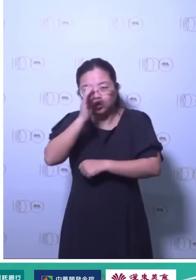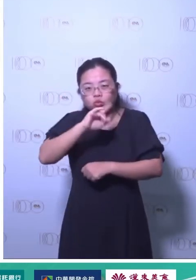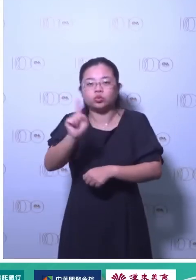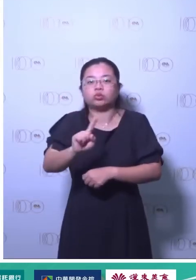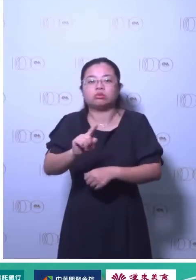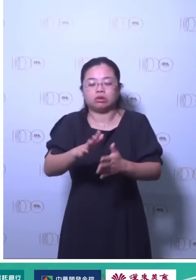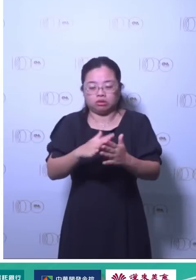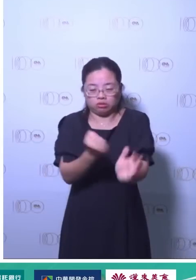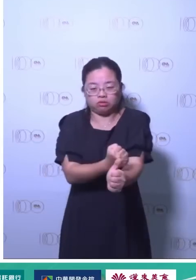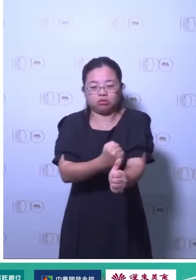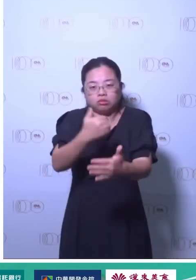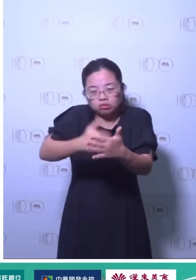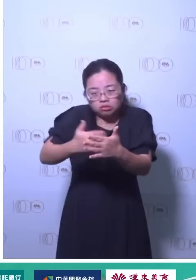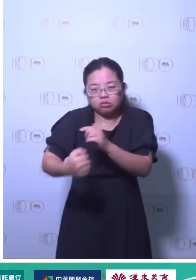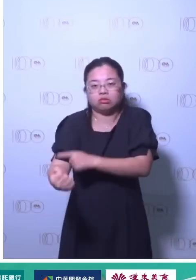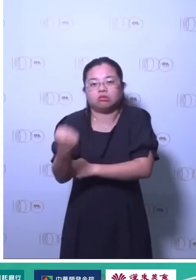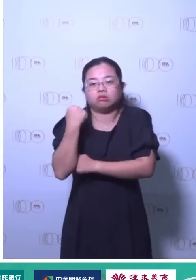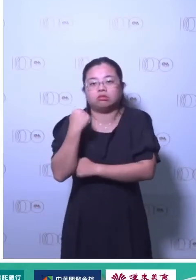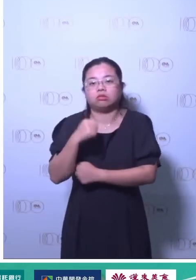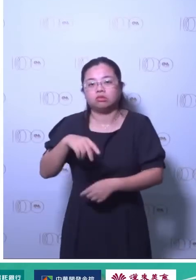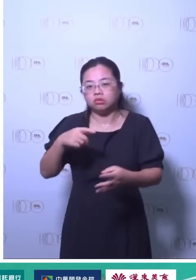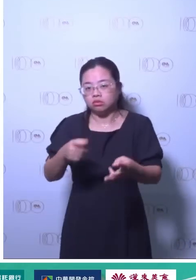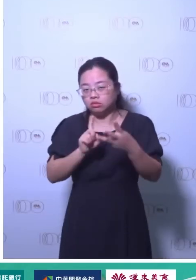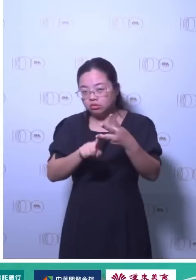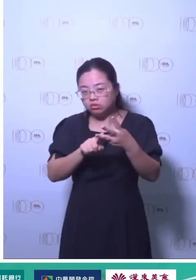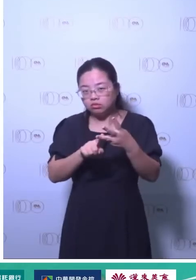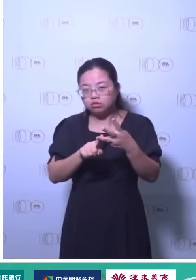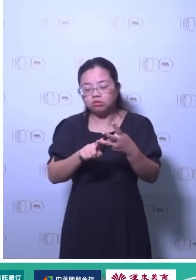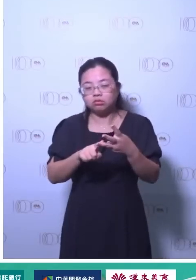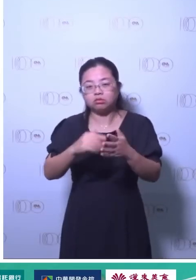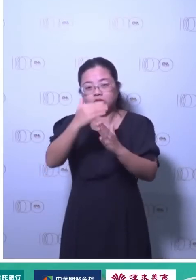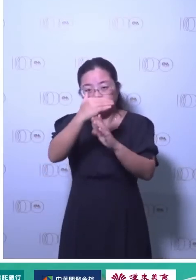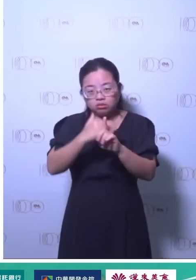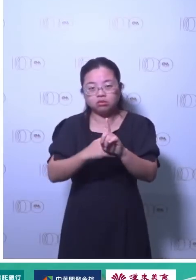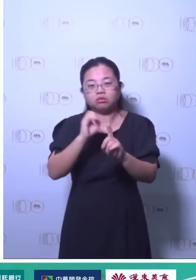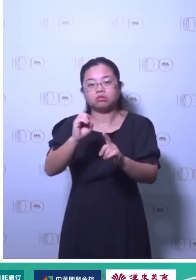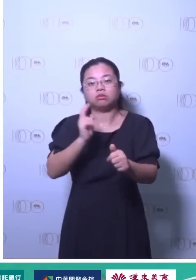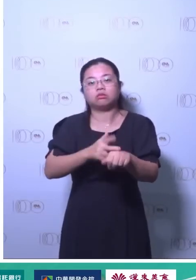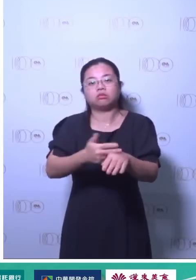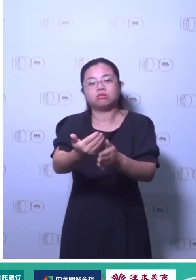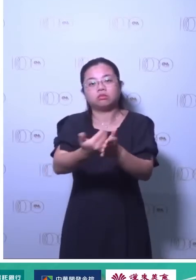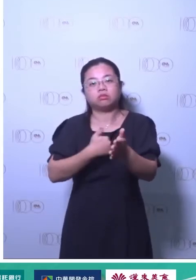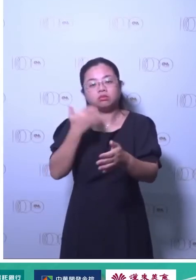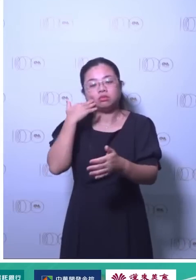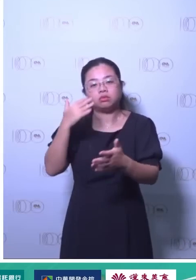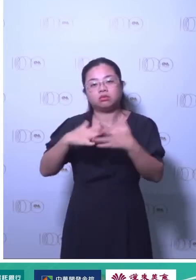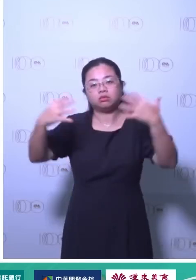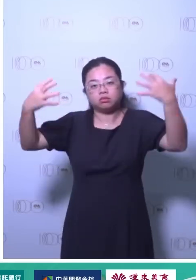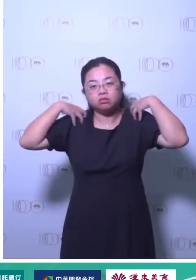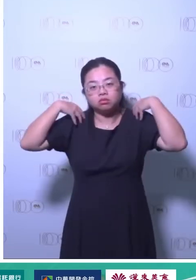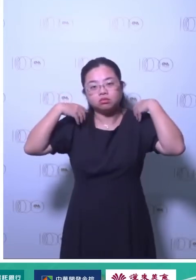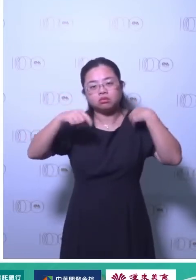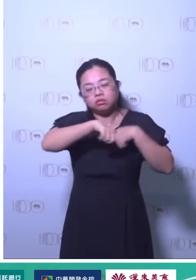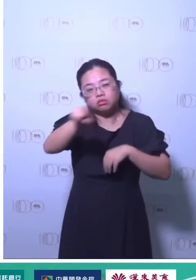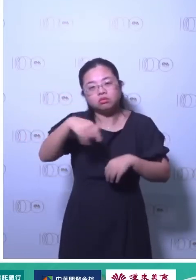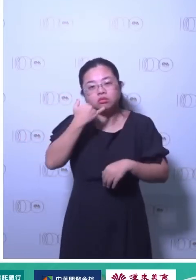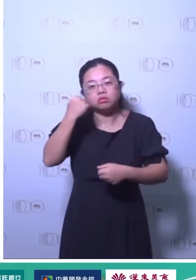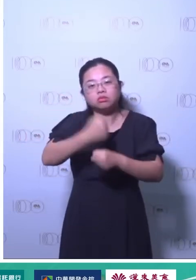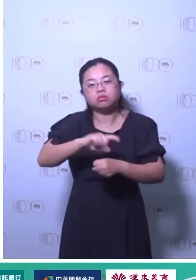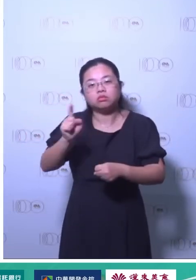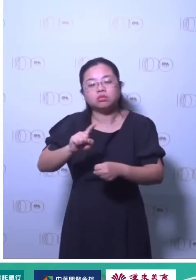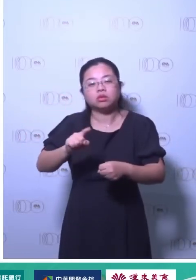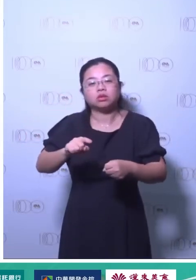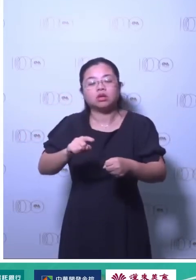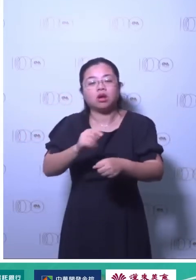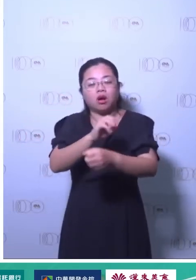你不能不做事你要做什么你就是做盘查这两点很红你要先知道你自己排多少量第二个依据你的特性去做